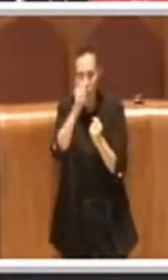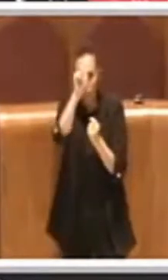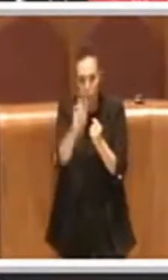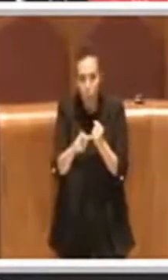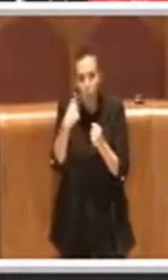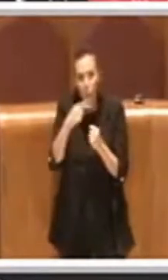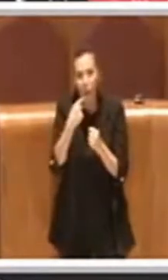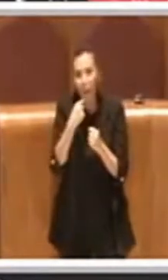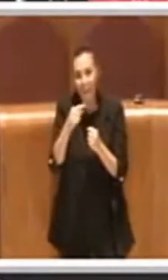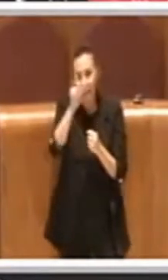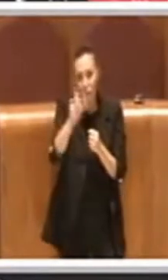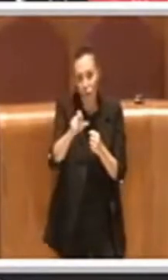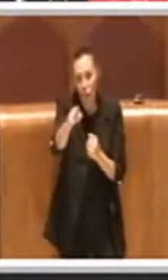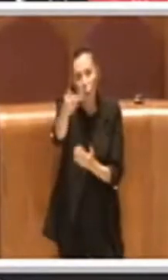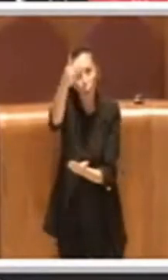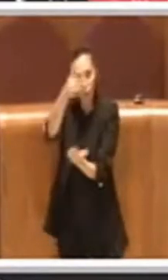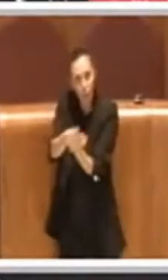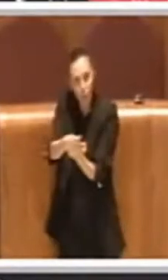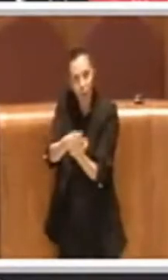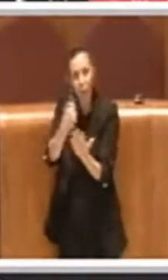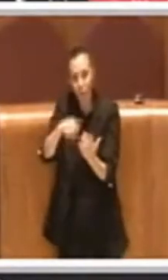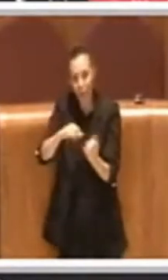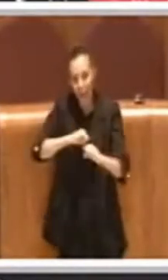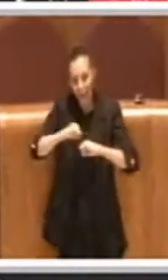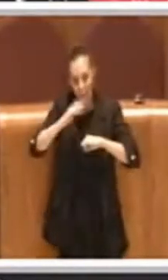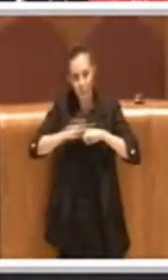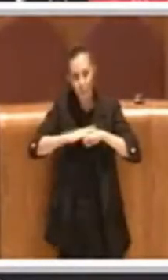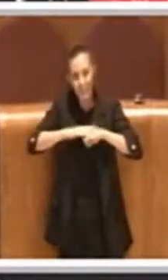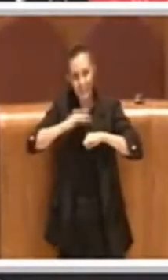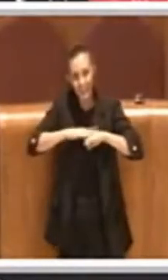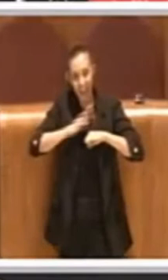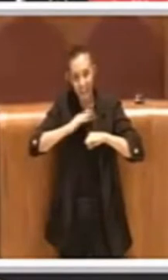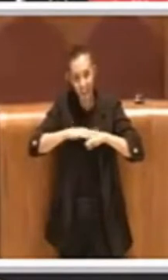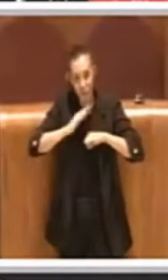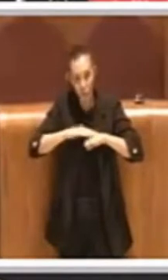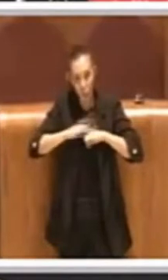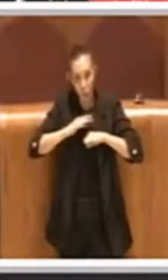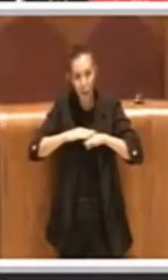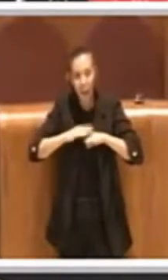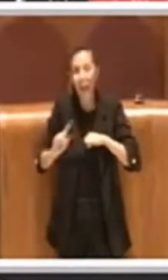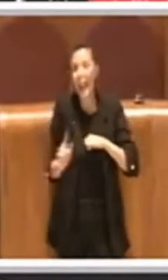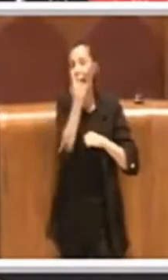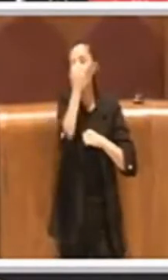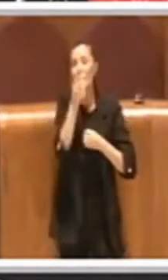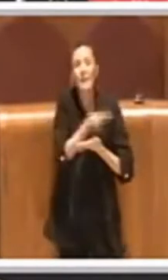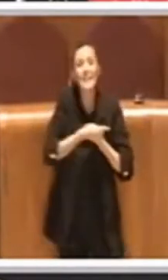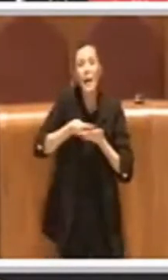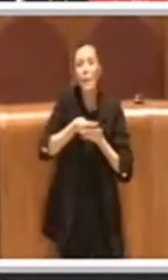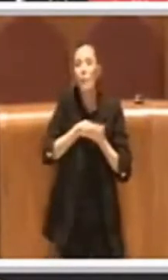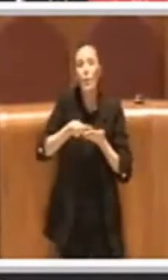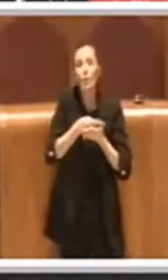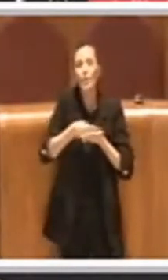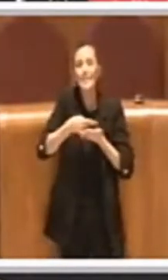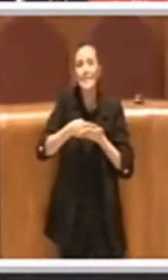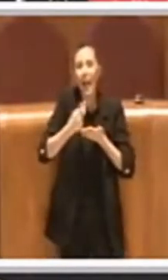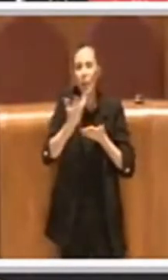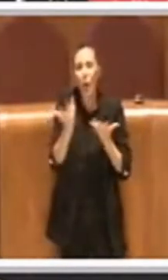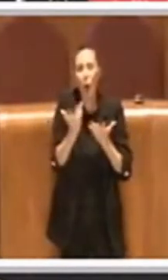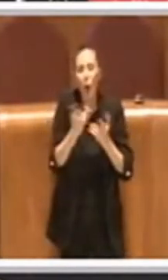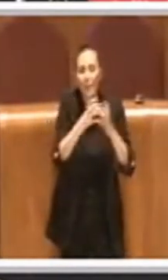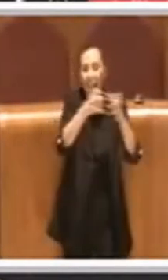questa amministrazione è la prima che sta progettando impianti, è la prima che ha